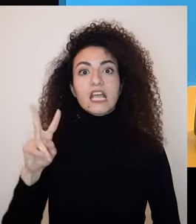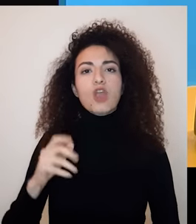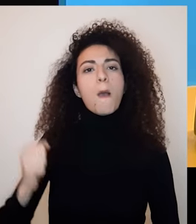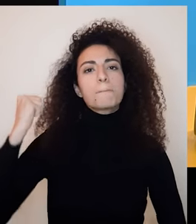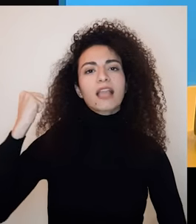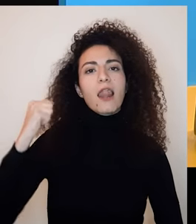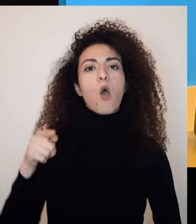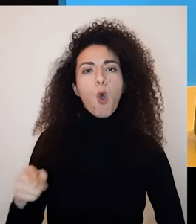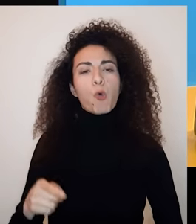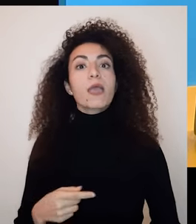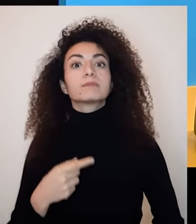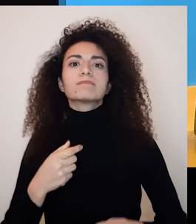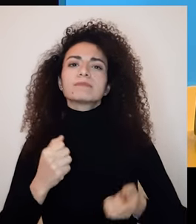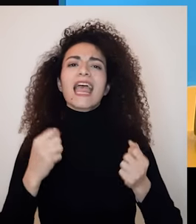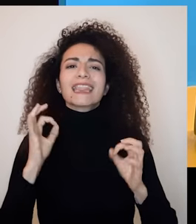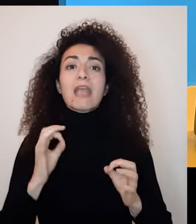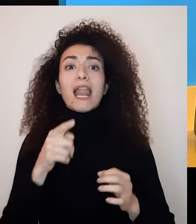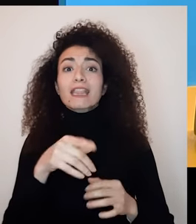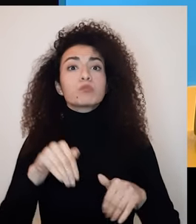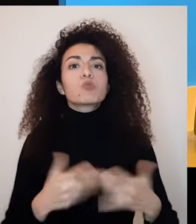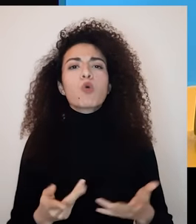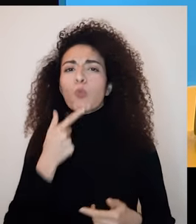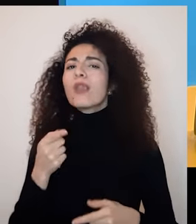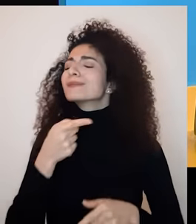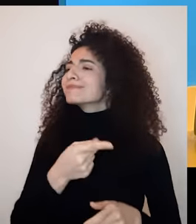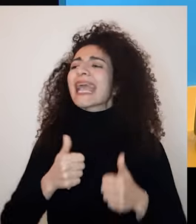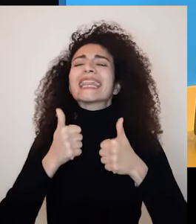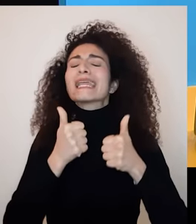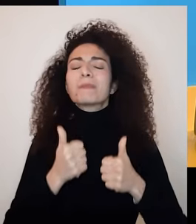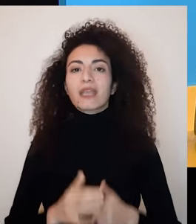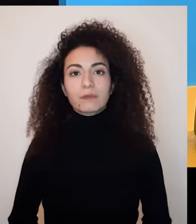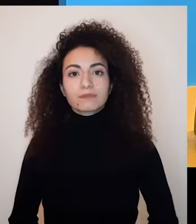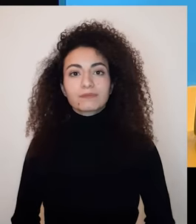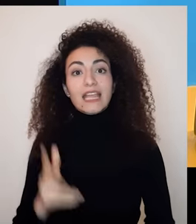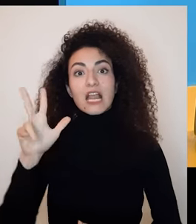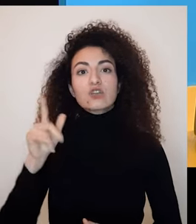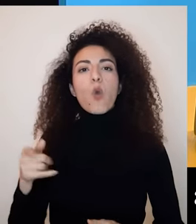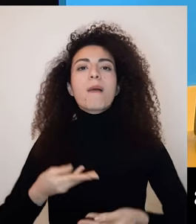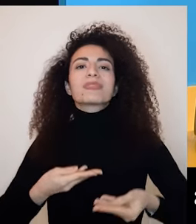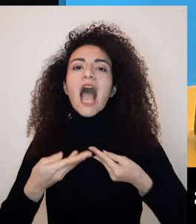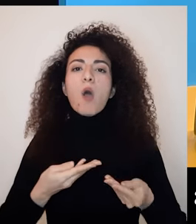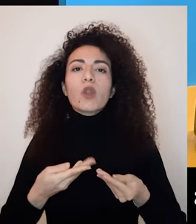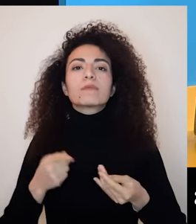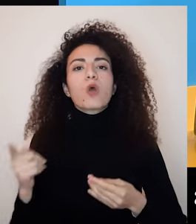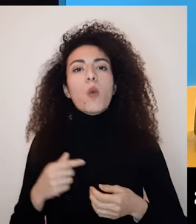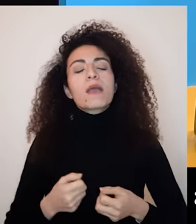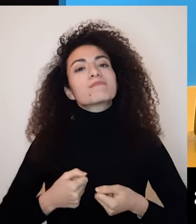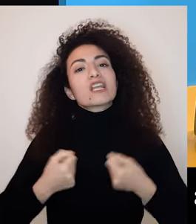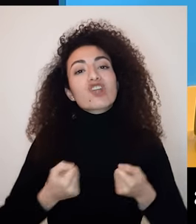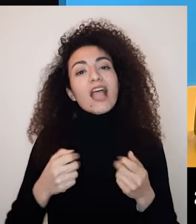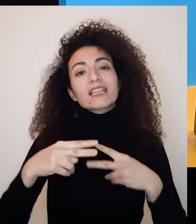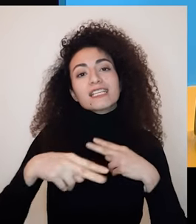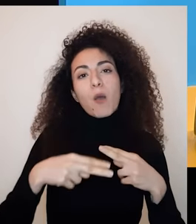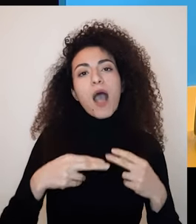المروج الشخصي بيشيد فيك حتى بغيابك تالت هو المتعاون بيشاركك باهتماماتك والمواضيع أو النشاطات اللي